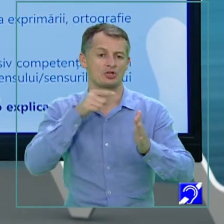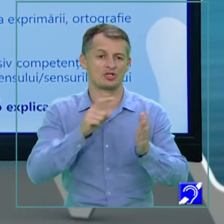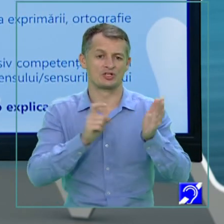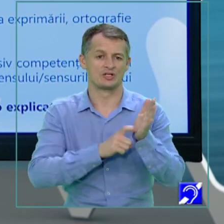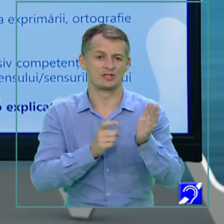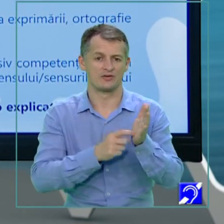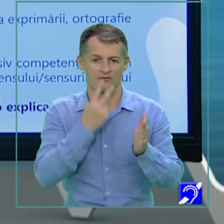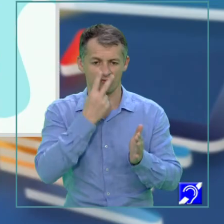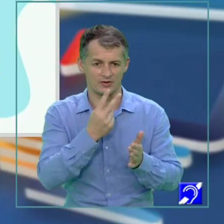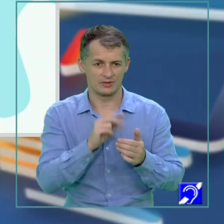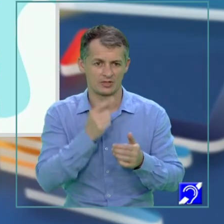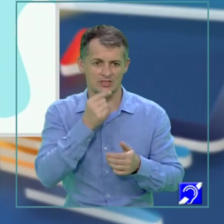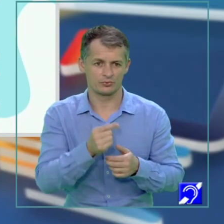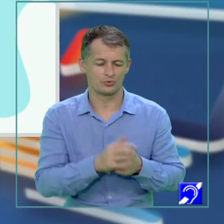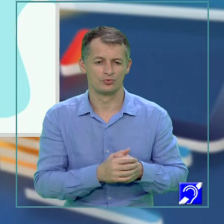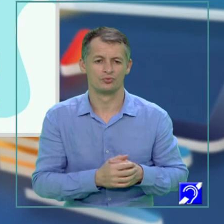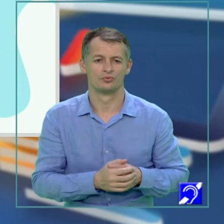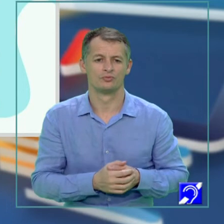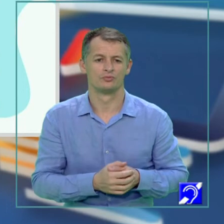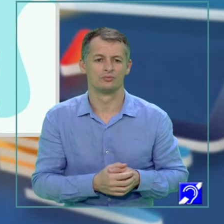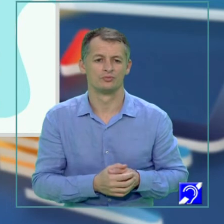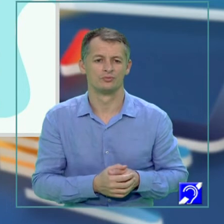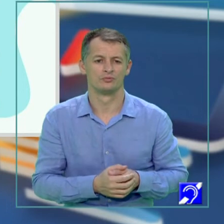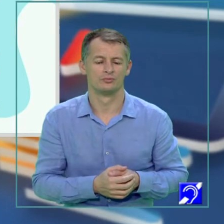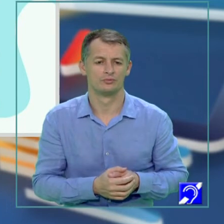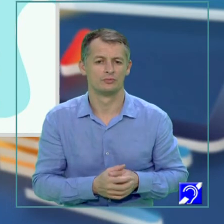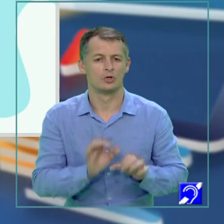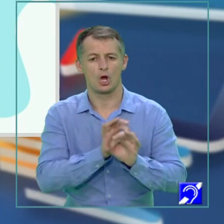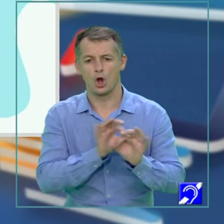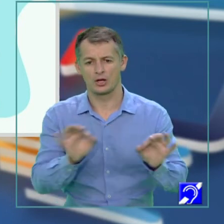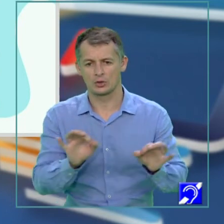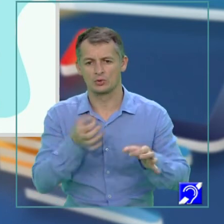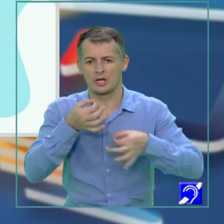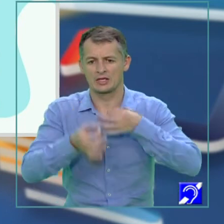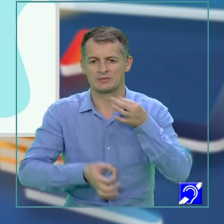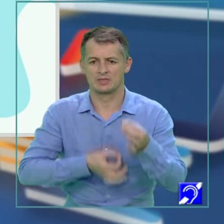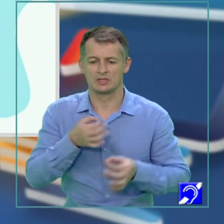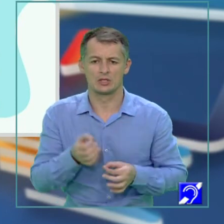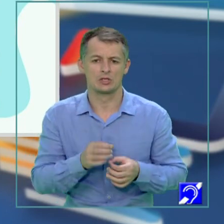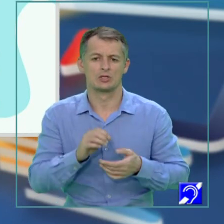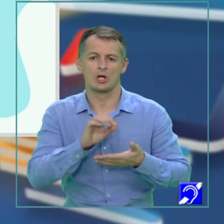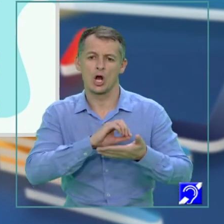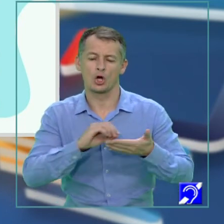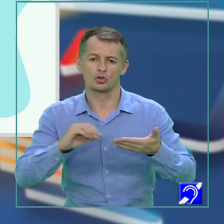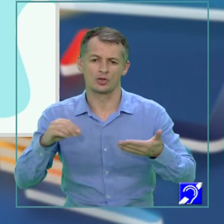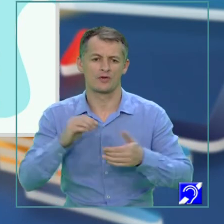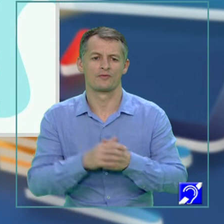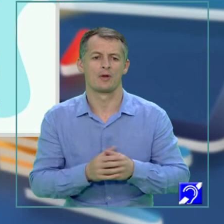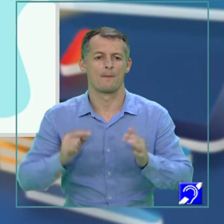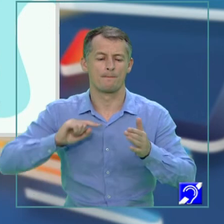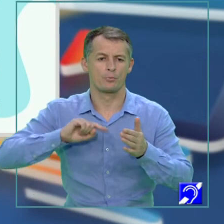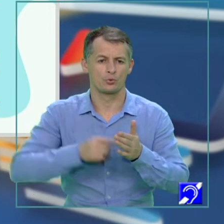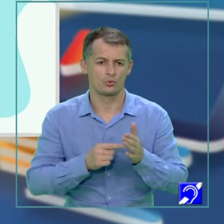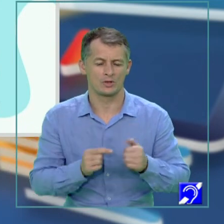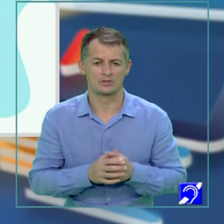Observăm formularea răspunsului într-un anunț, primește un punct, corectitudinea exprimării, ortografia, punctuația, încă un punct.